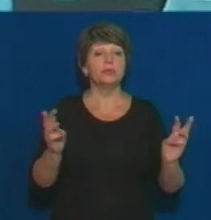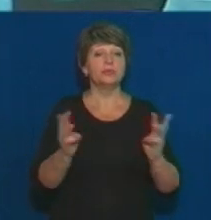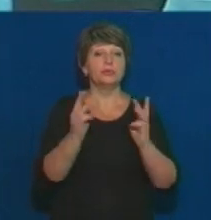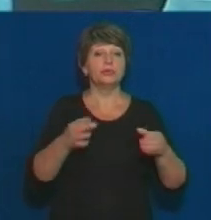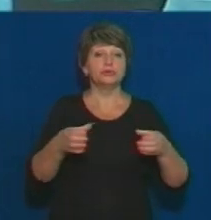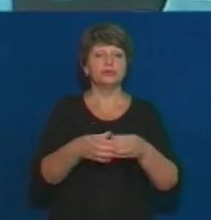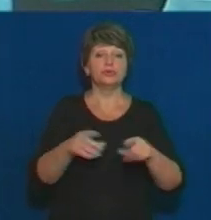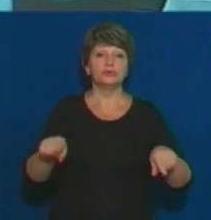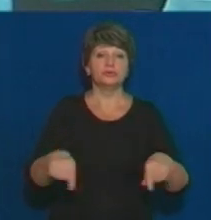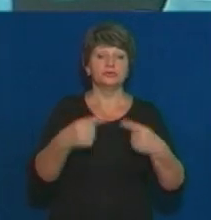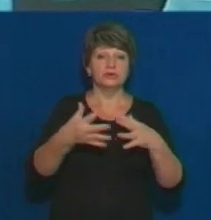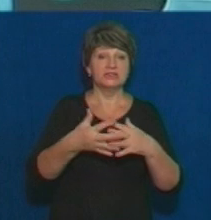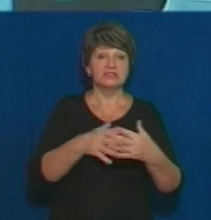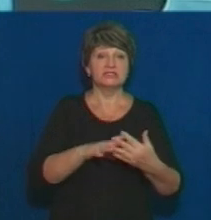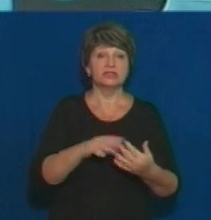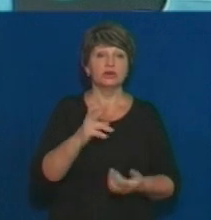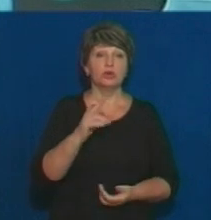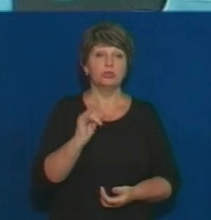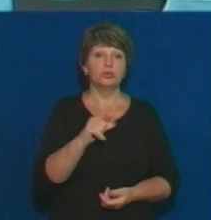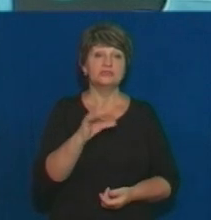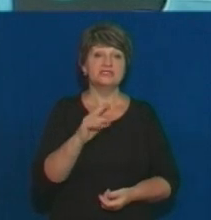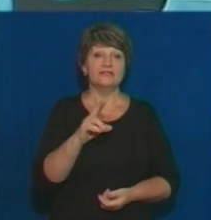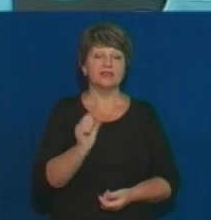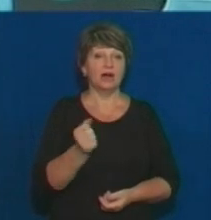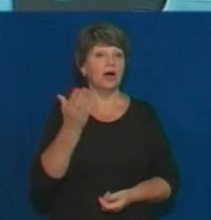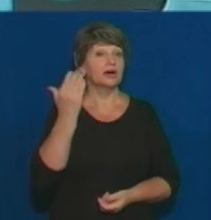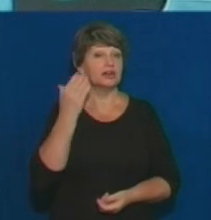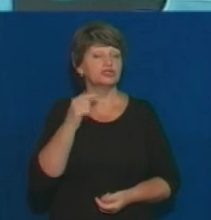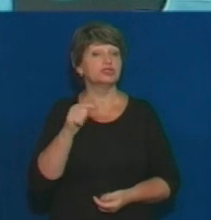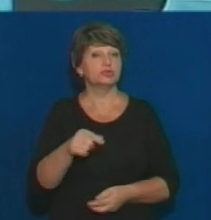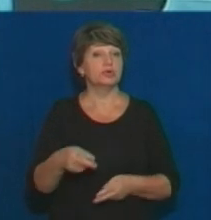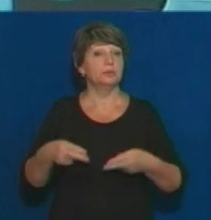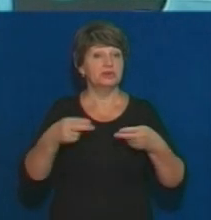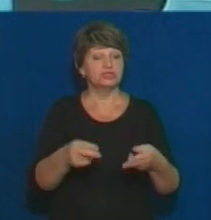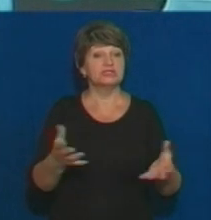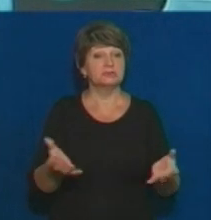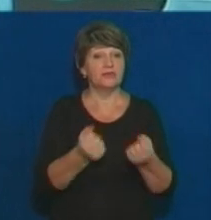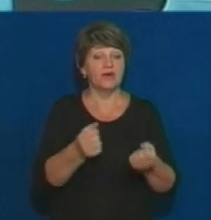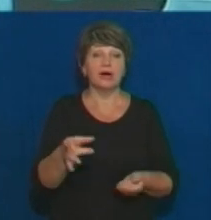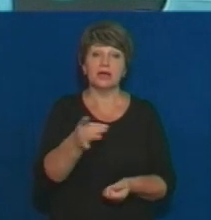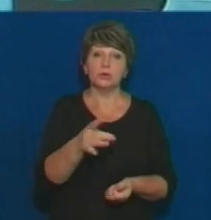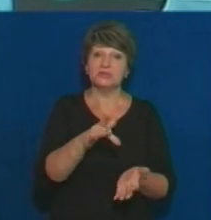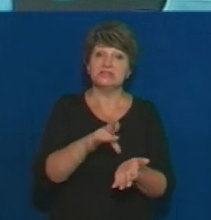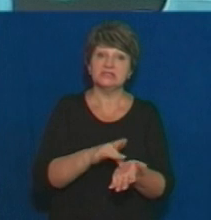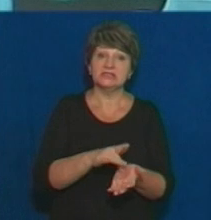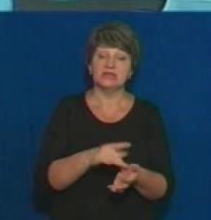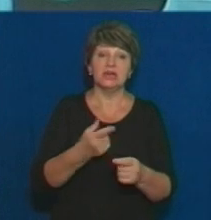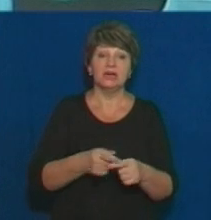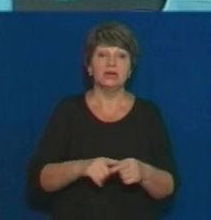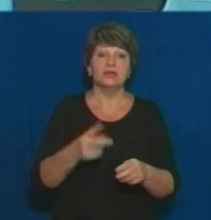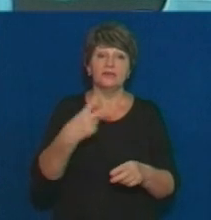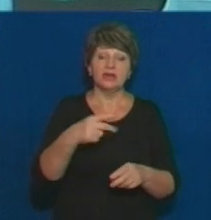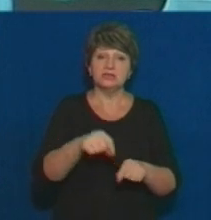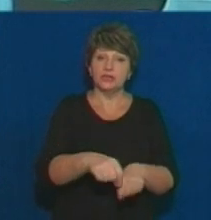створять у селі Бузівка Жашківського району. Раніше гасити загорання сюди приїздили рятувальники з районного центру, лаючи понад